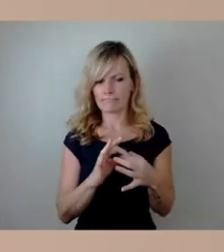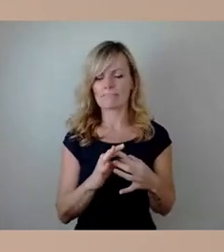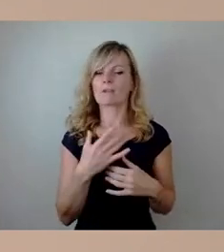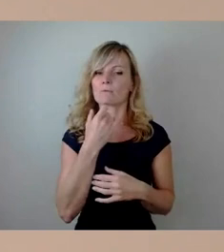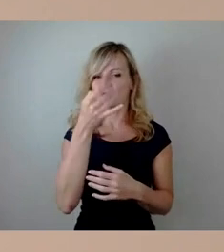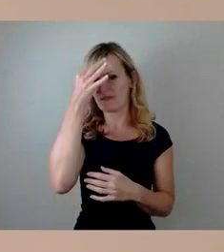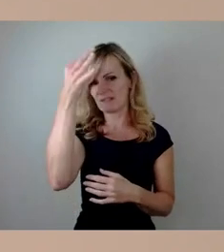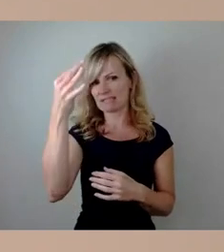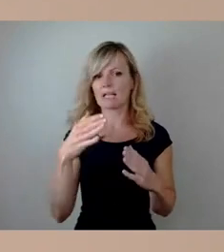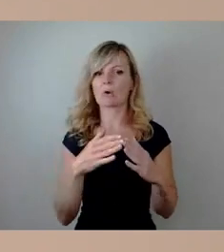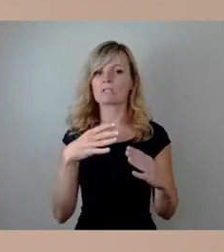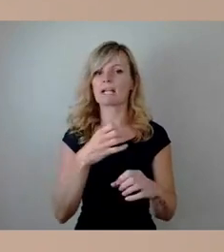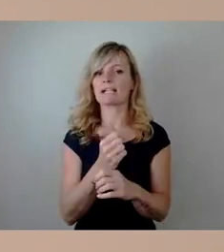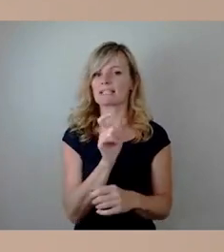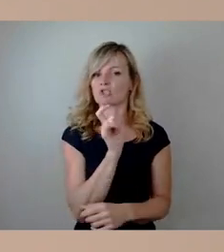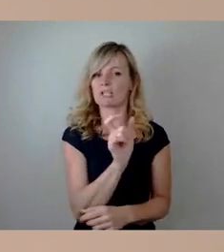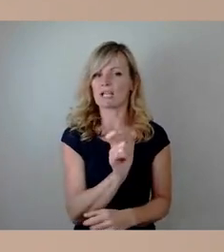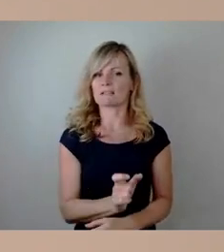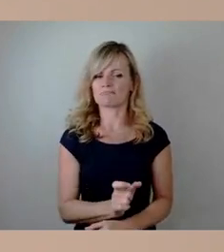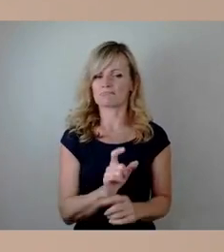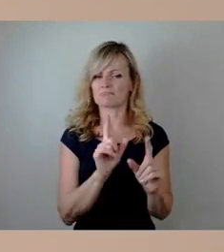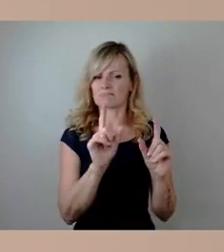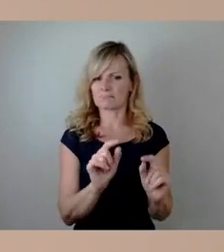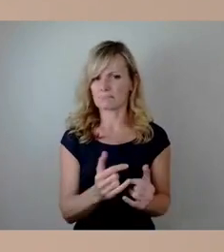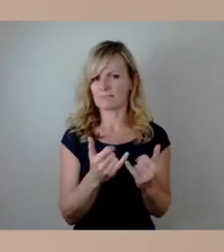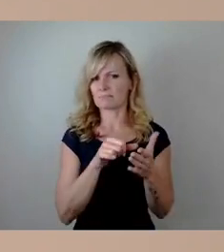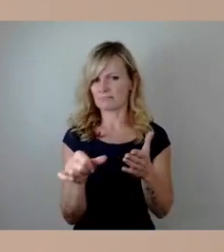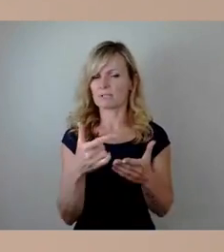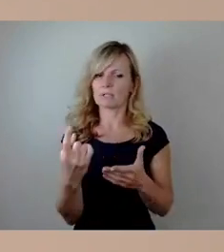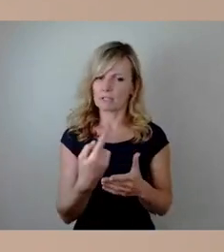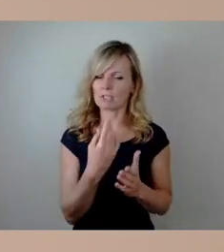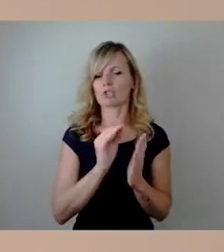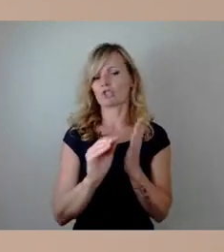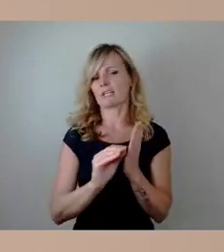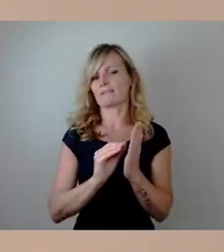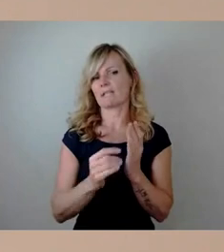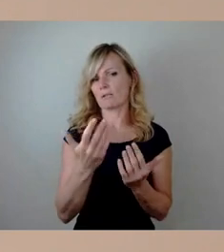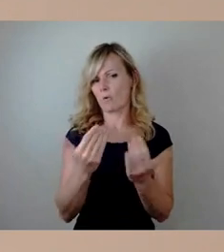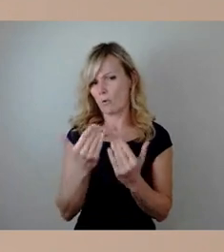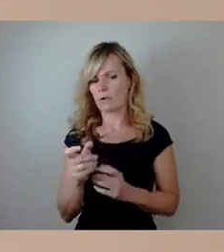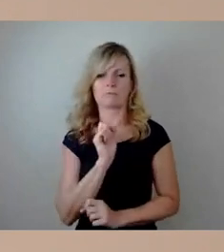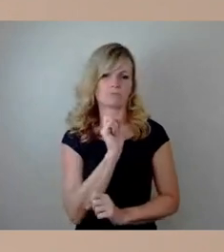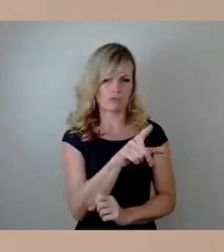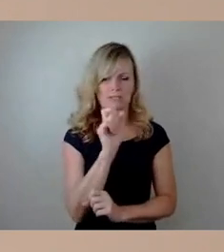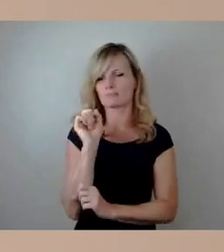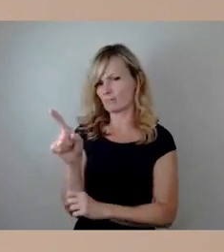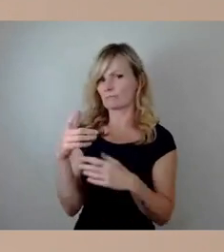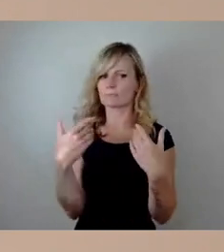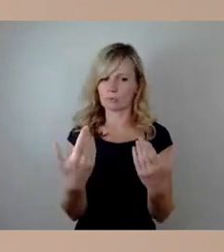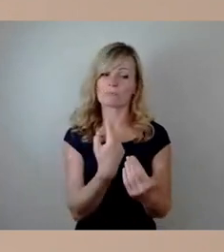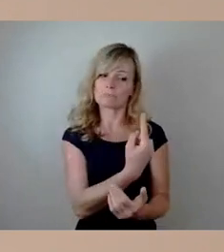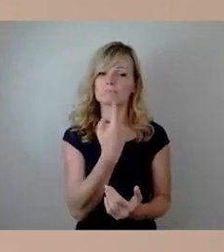Und wir werden Ihnen das schriftlich zuarbeiten. Dann sehen Sie, aus welchen